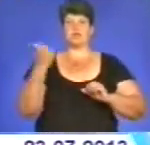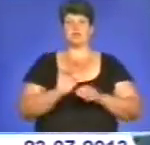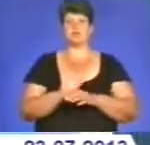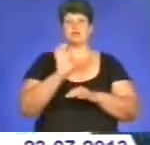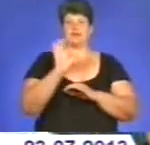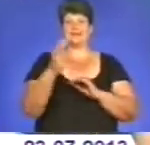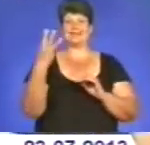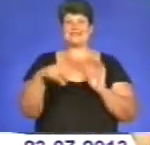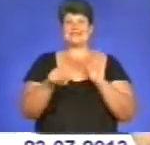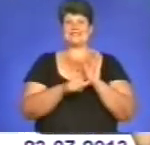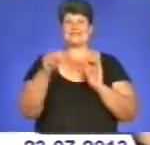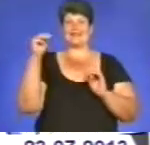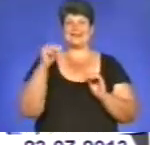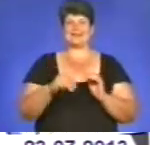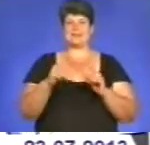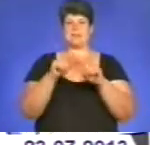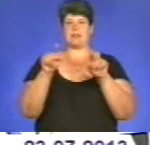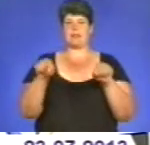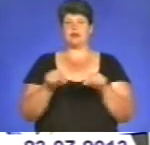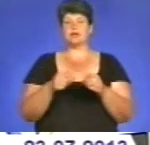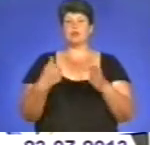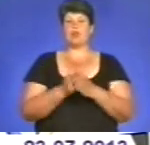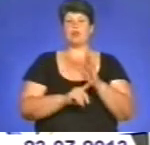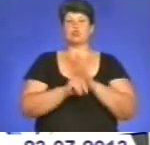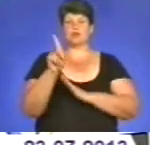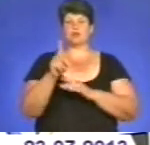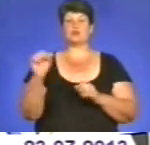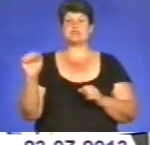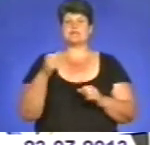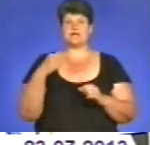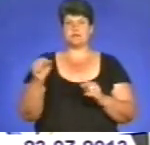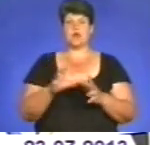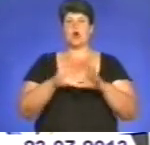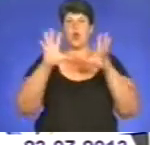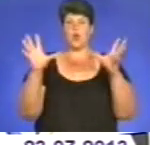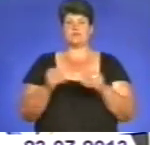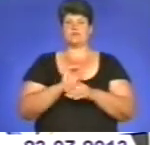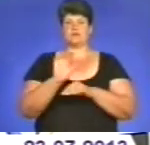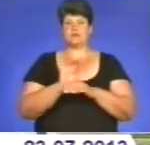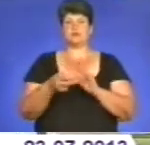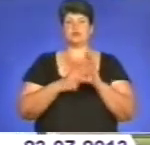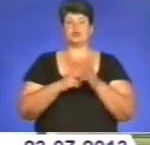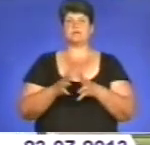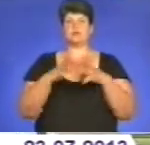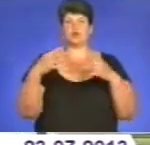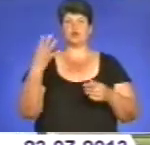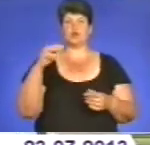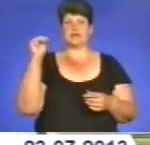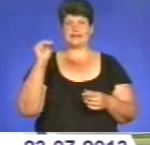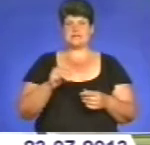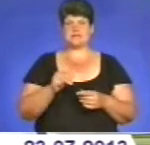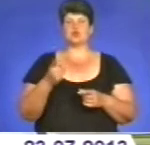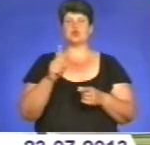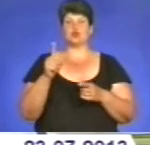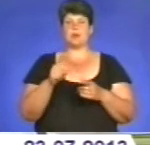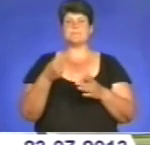36 тисяч бланків. До початку серпня обсяги виробництва планують збільшити до 40 тисяч. Щодо біометричних паспортів, Сергій